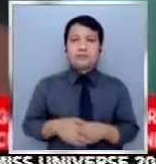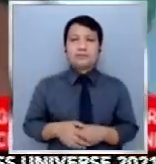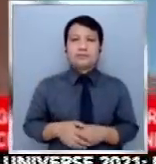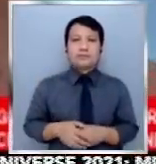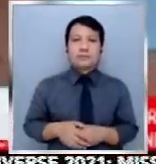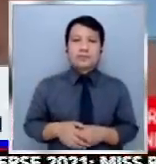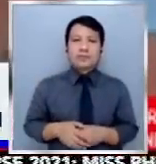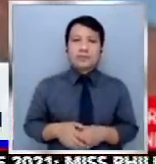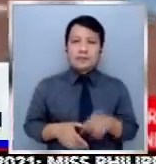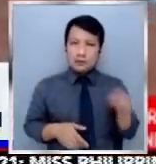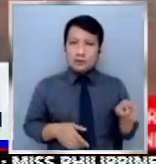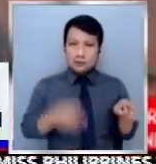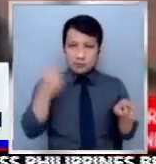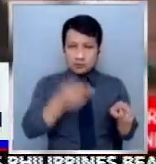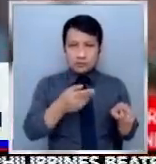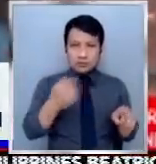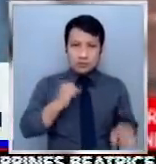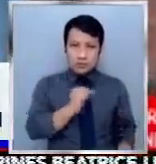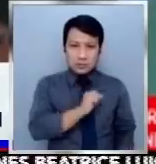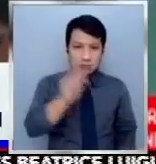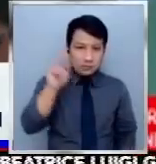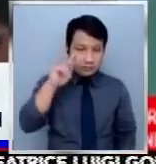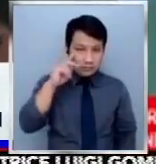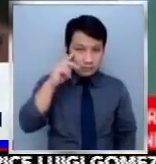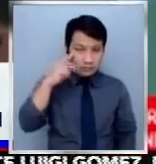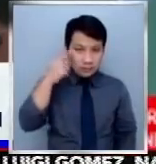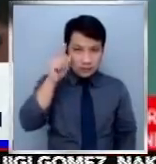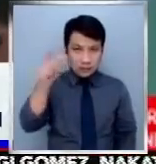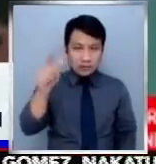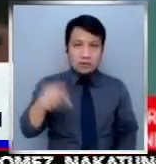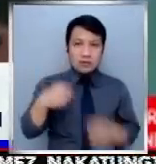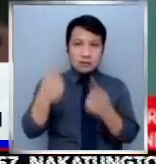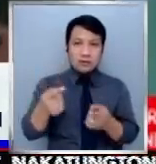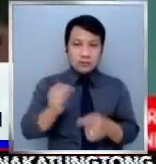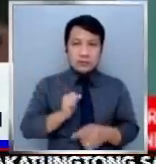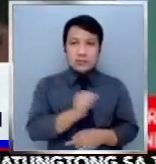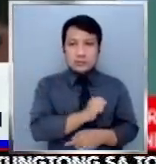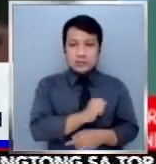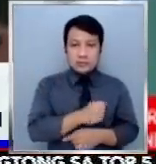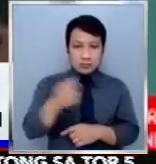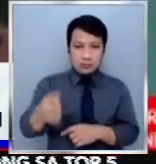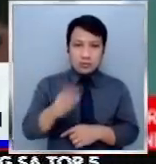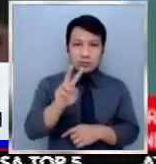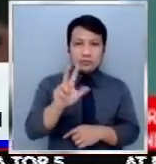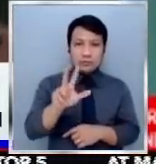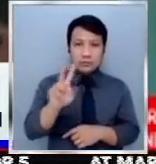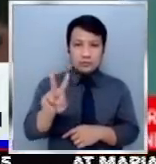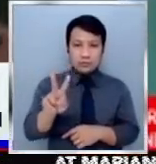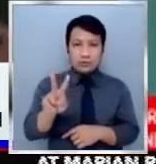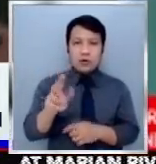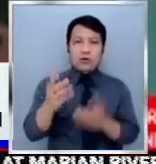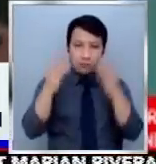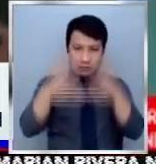Pinangasiwaan ni Sen. Ping Lakson ng pagpapatuloy ng public hearing kaugnay sa Senate Bill No. 2322, talayong airvice